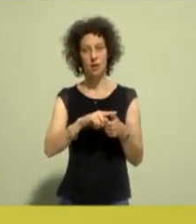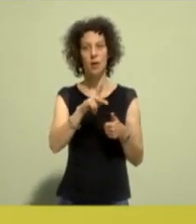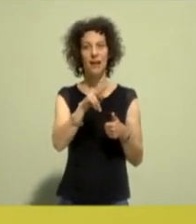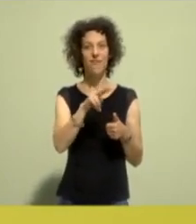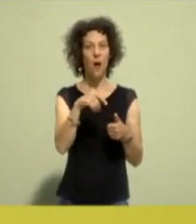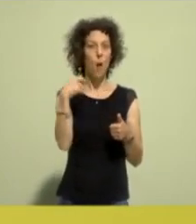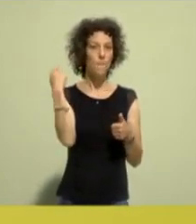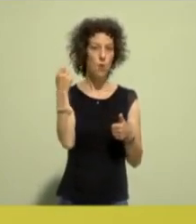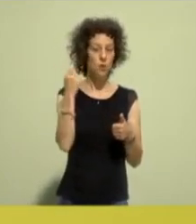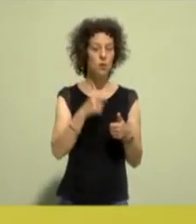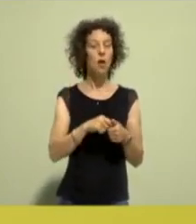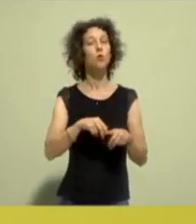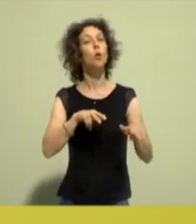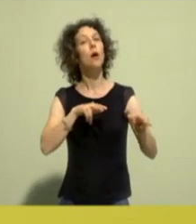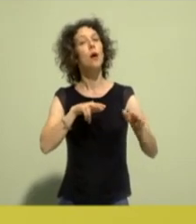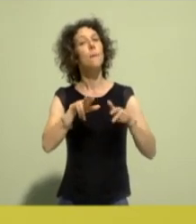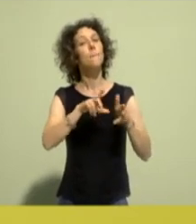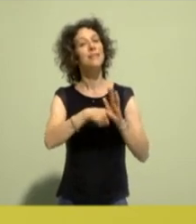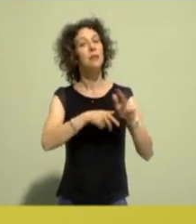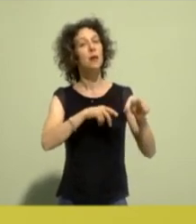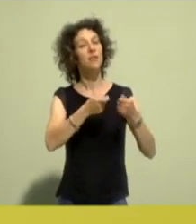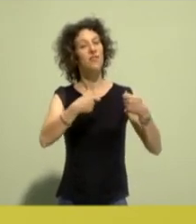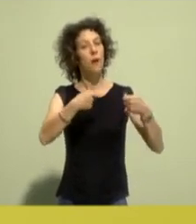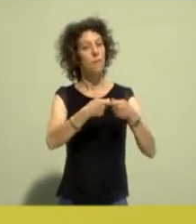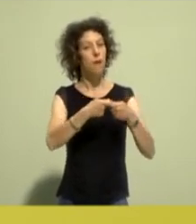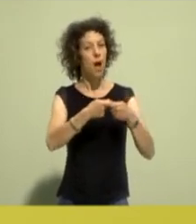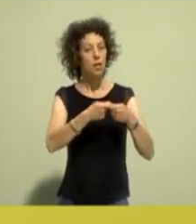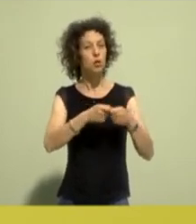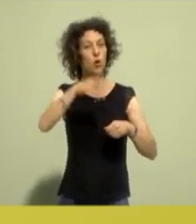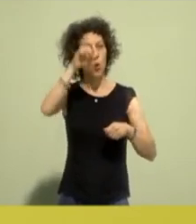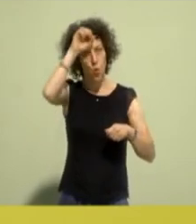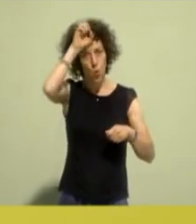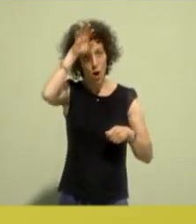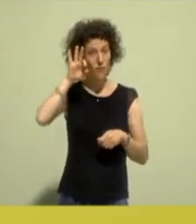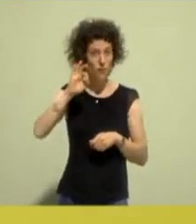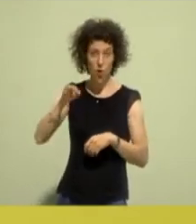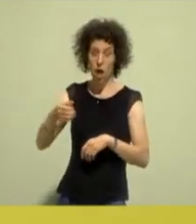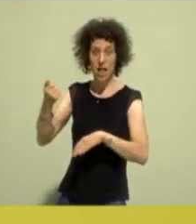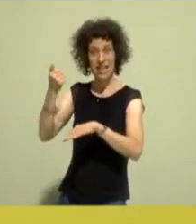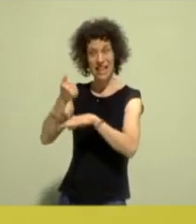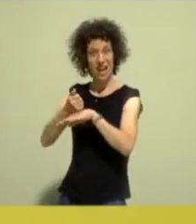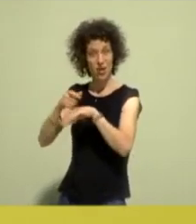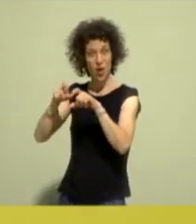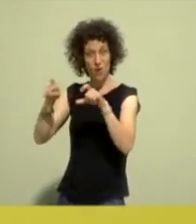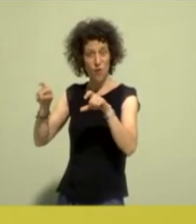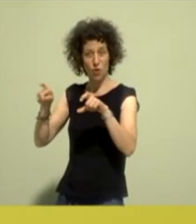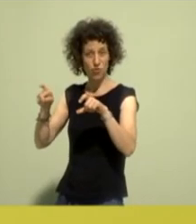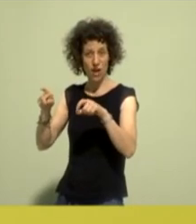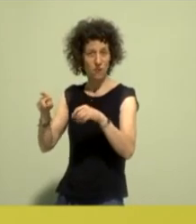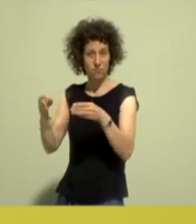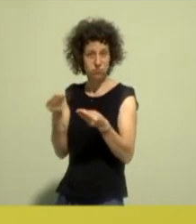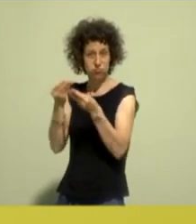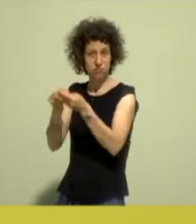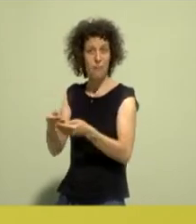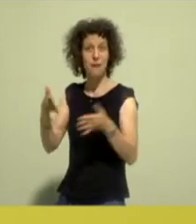Münster. Der Bezirksverband Ruhr hat keine Voten für den Landesvorstand vergeben. Unter den Bewerbungen sind nun